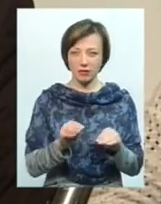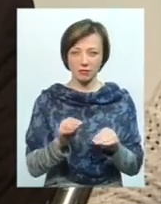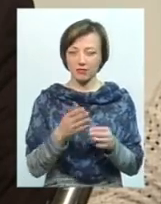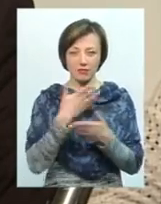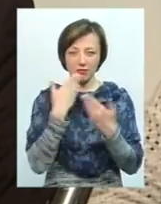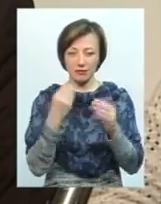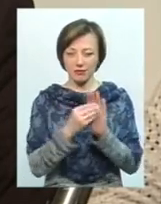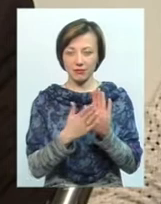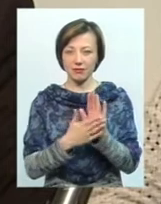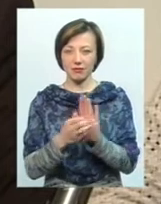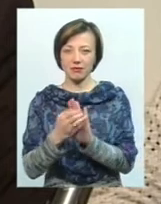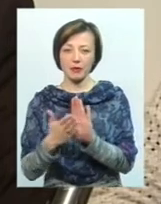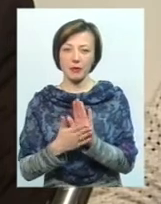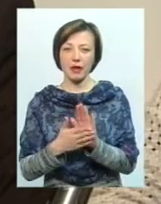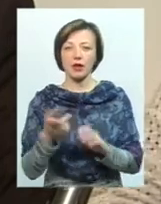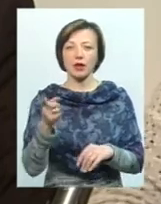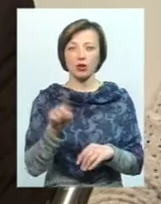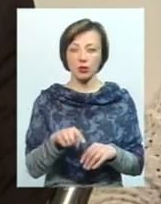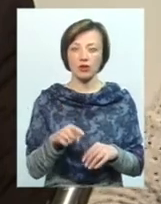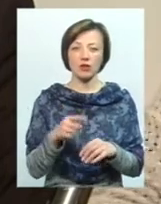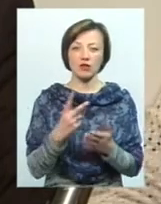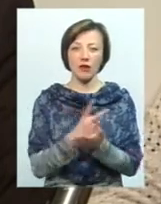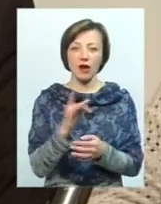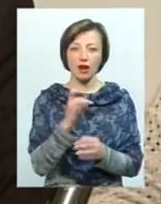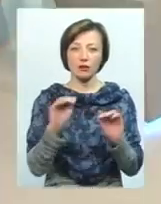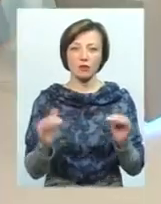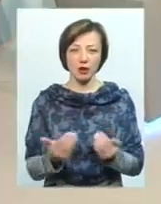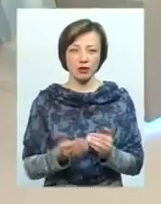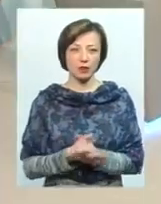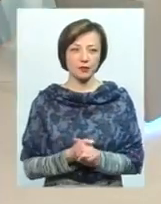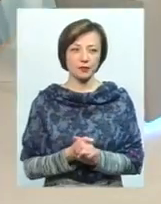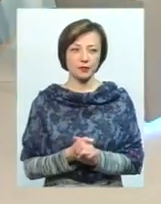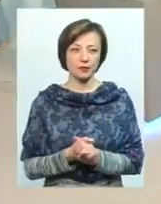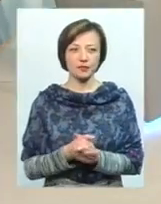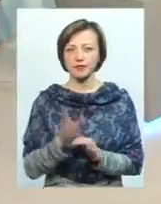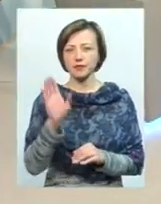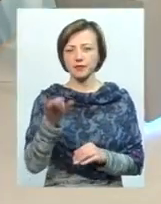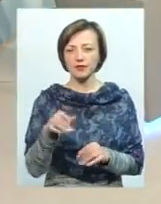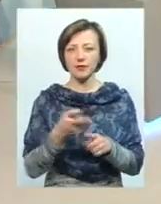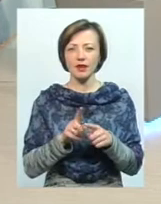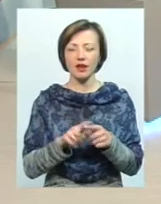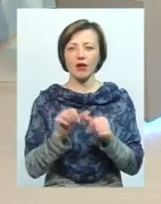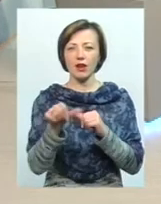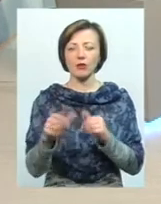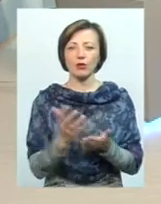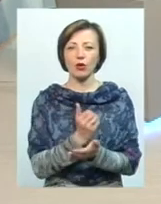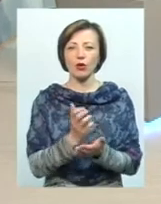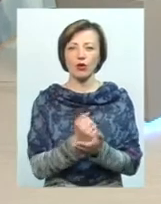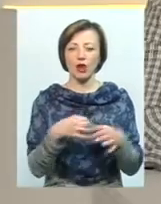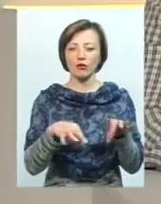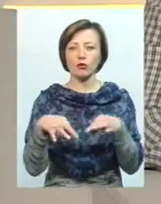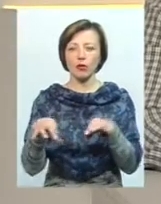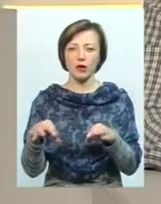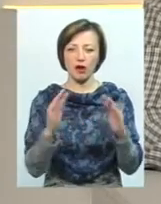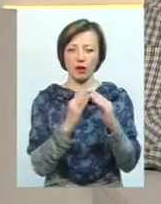деякі корпоративні права, і то такого в два рази навіть менше показували. нічого не задекларували. Окрім доходу, автомобілів,